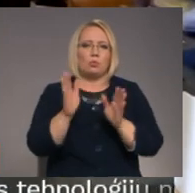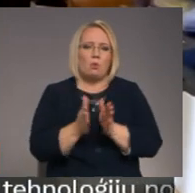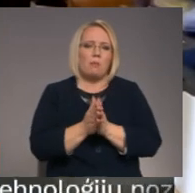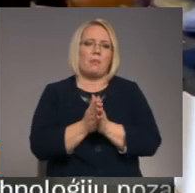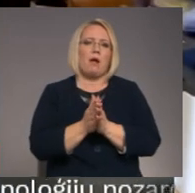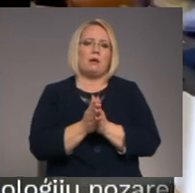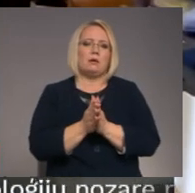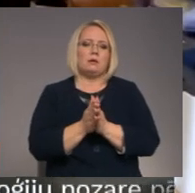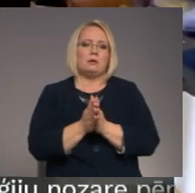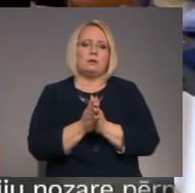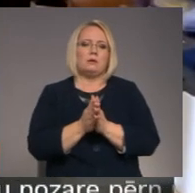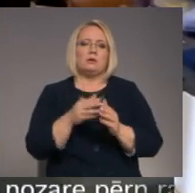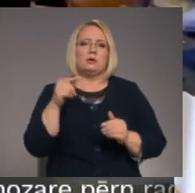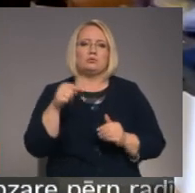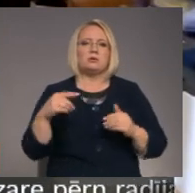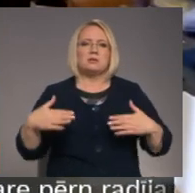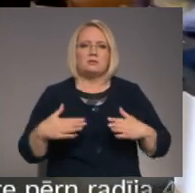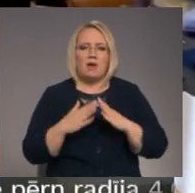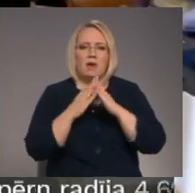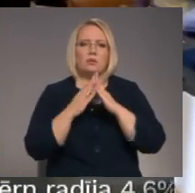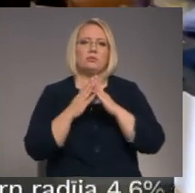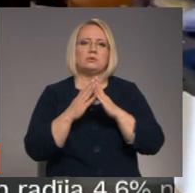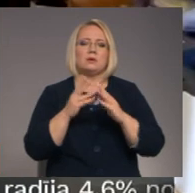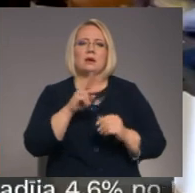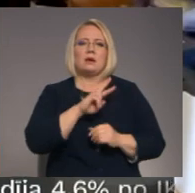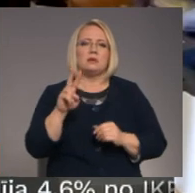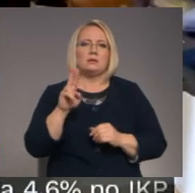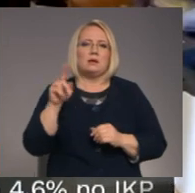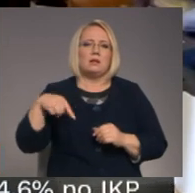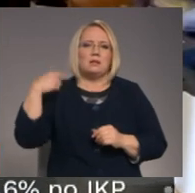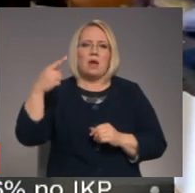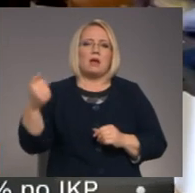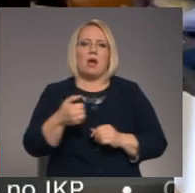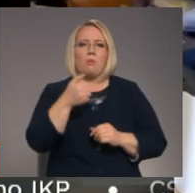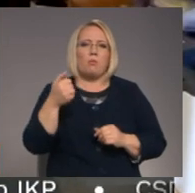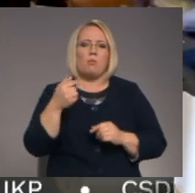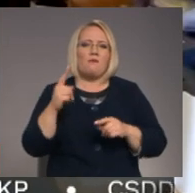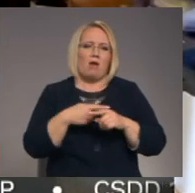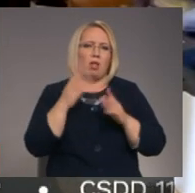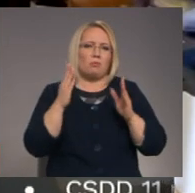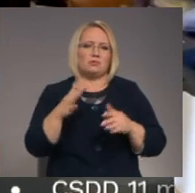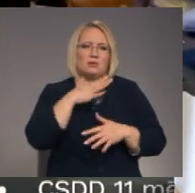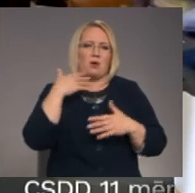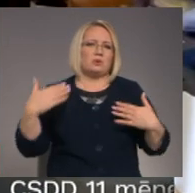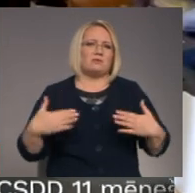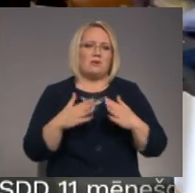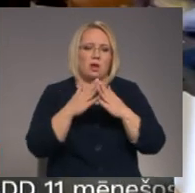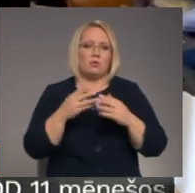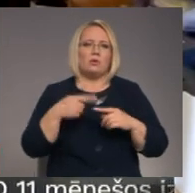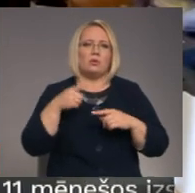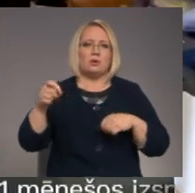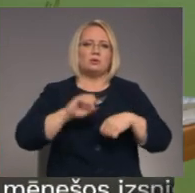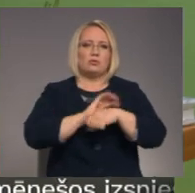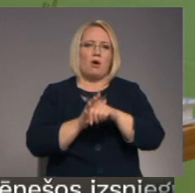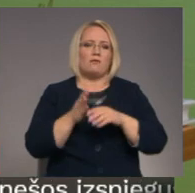šos svētkus, kas nākošu gadu būs neviena viena, pēc tam jau, kad mēs būsim šo vīrusu